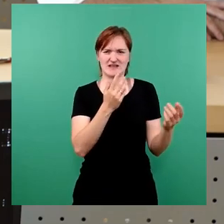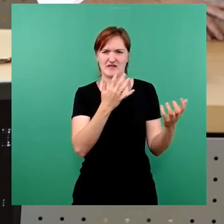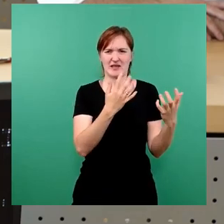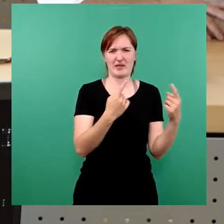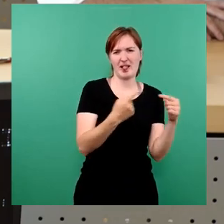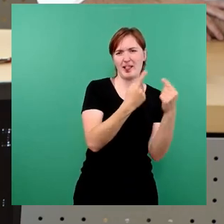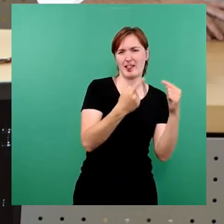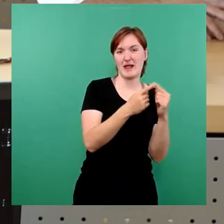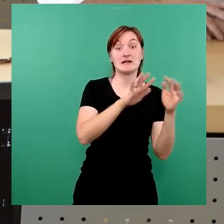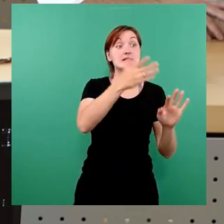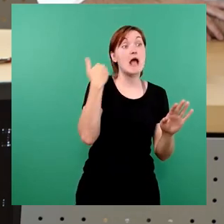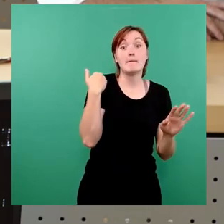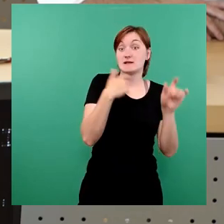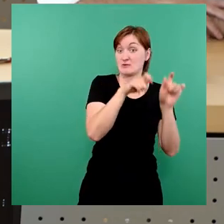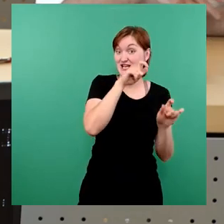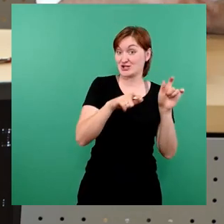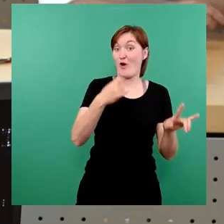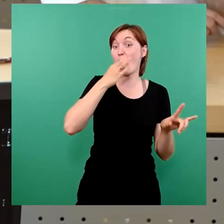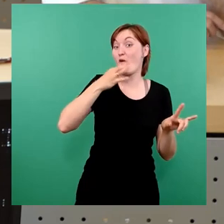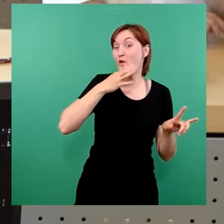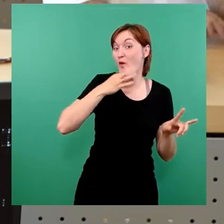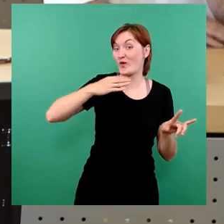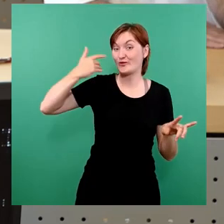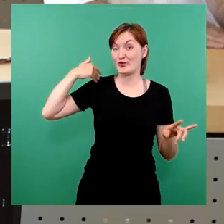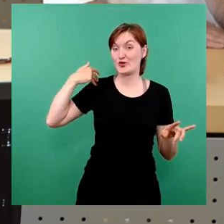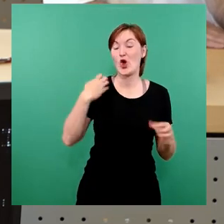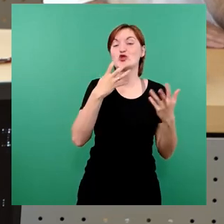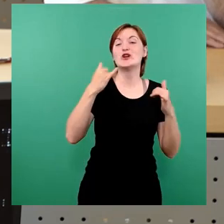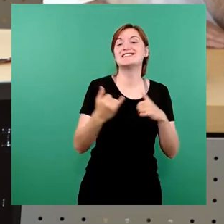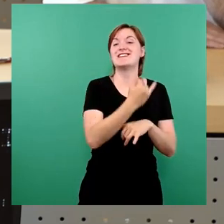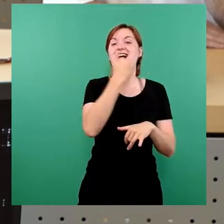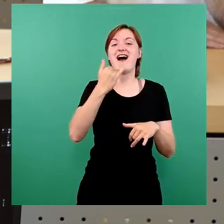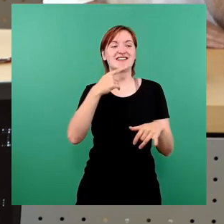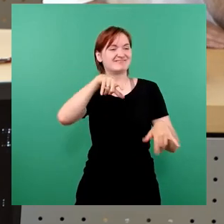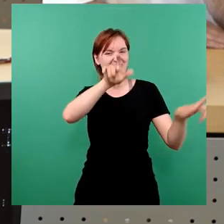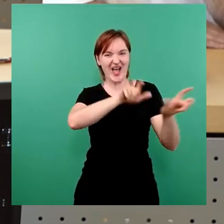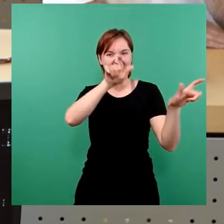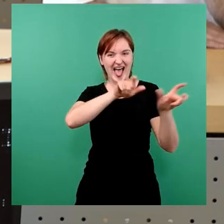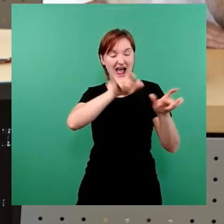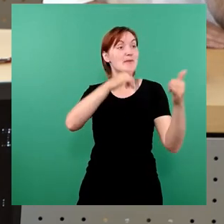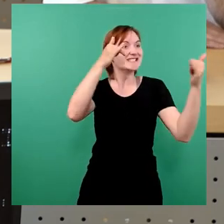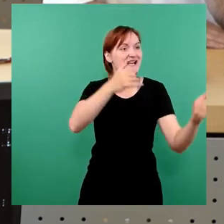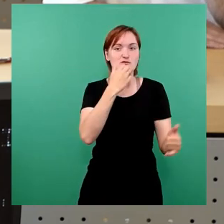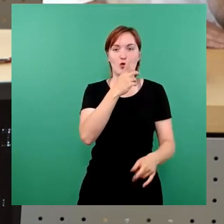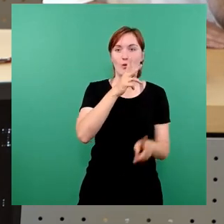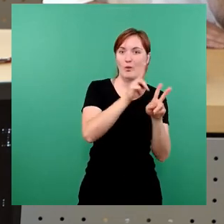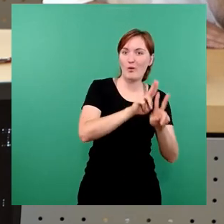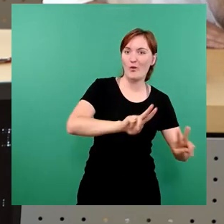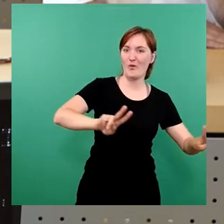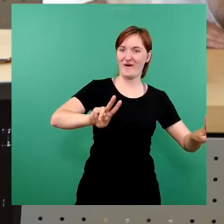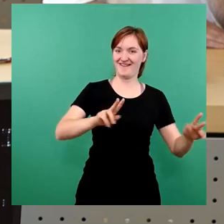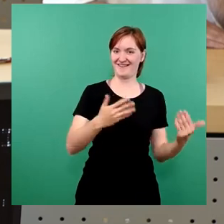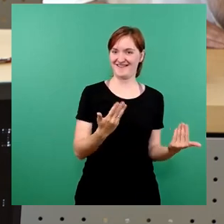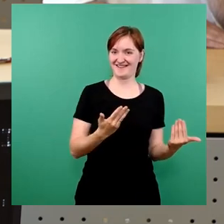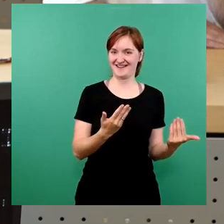die selber in den 90er Jahren als junge Leute dort kräftig gefeiert haben, wollen heute eben ihre Ruhe haben. Und man will das gar nicht mehr